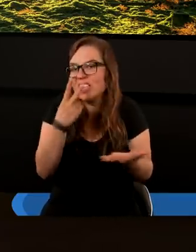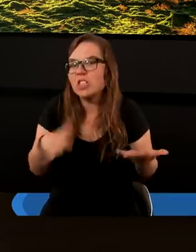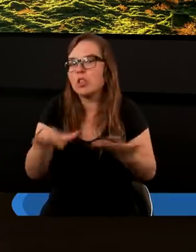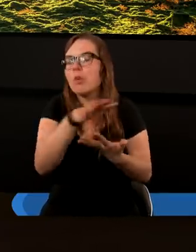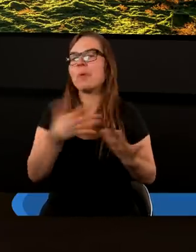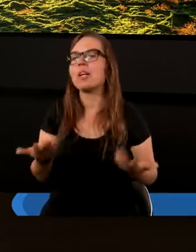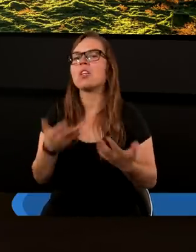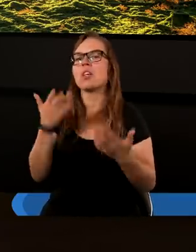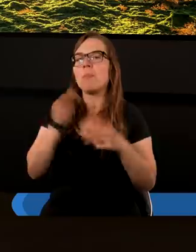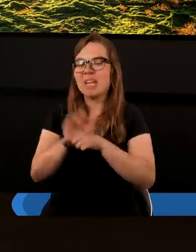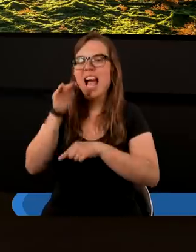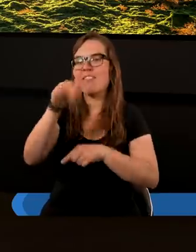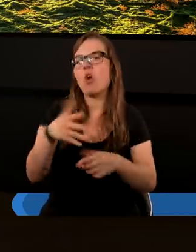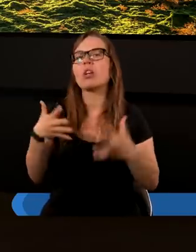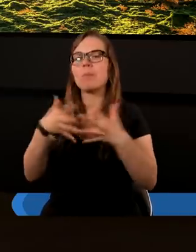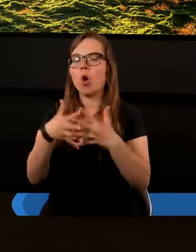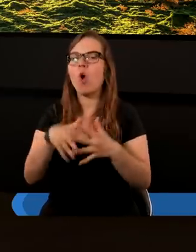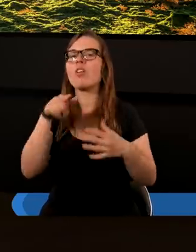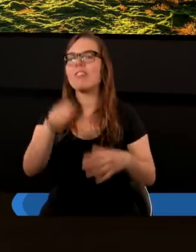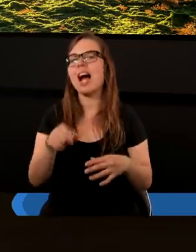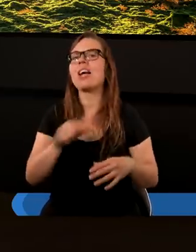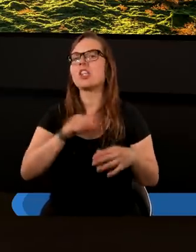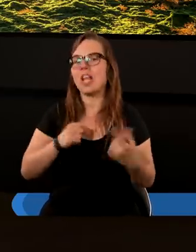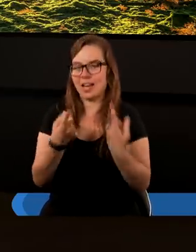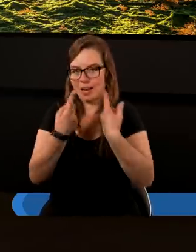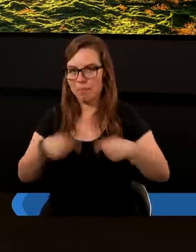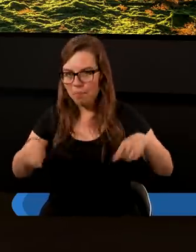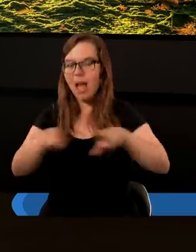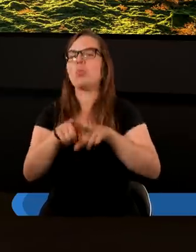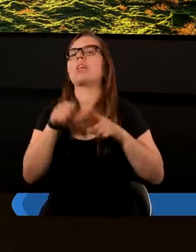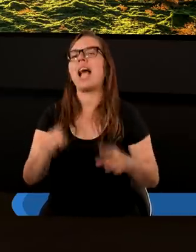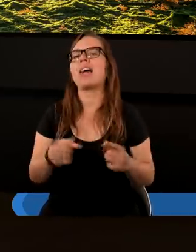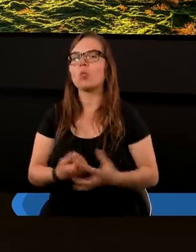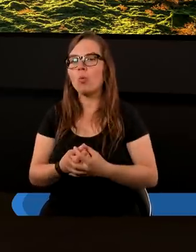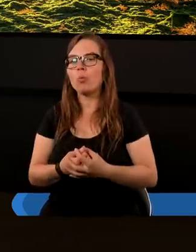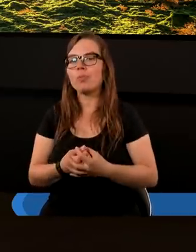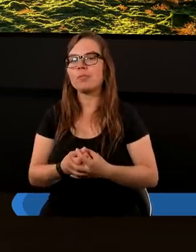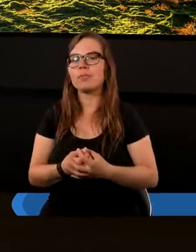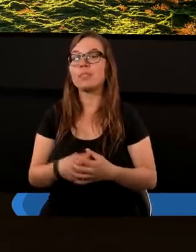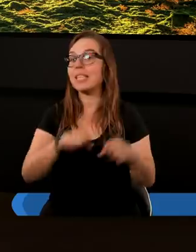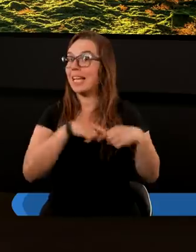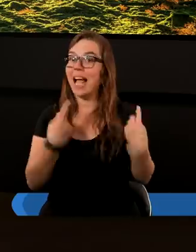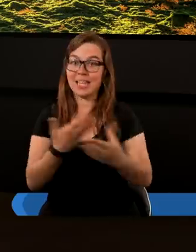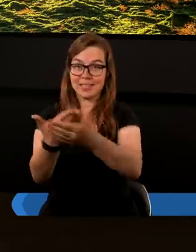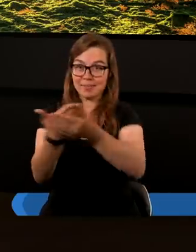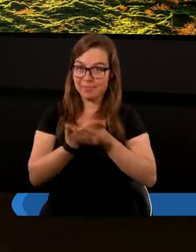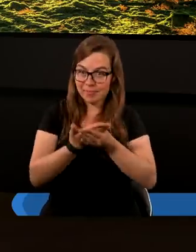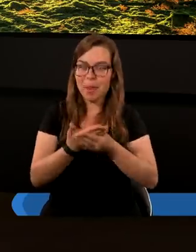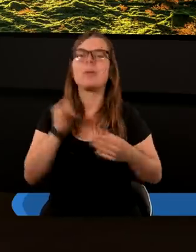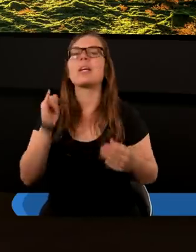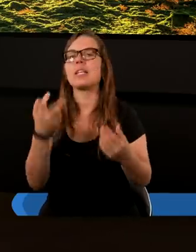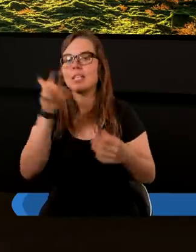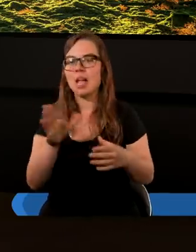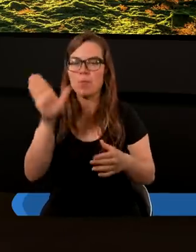te przepowiednie, proroctwa się spełniają. Serdecznie zapraszam